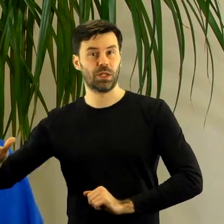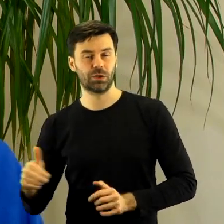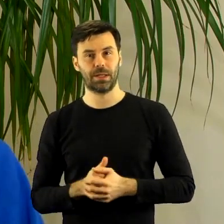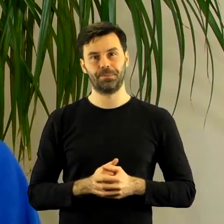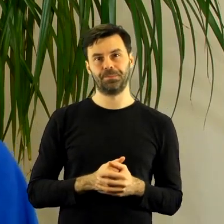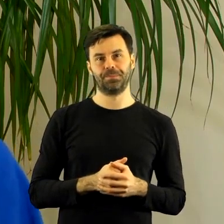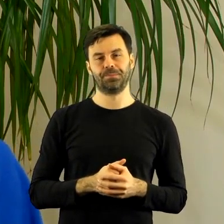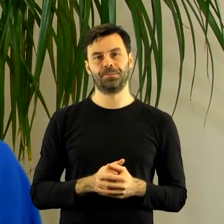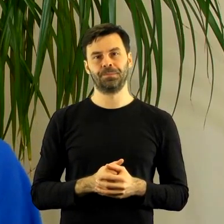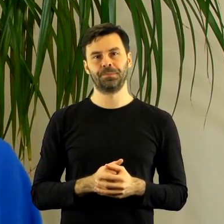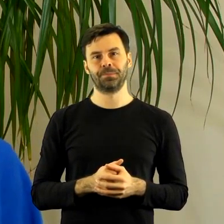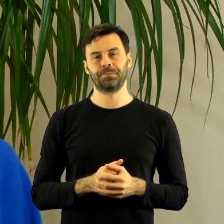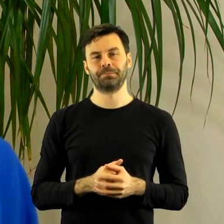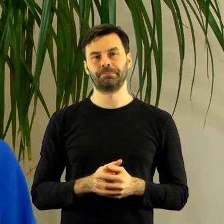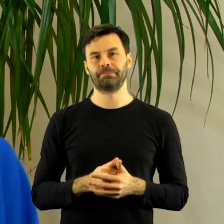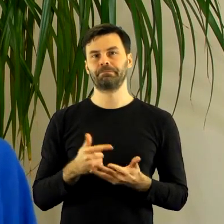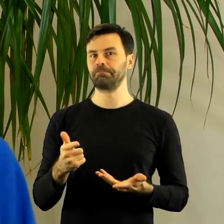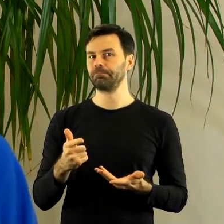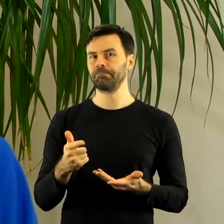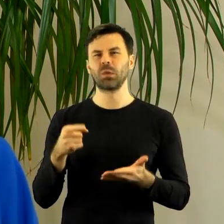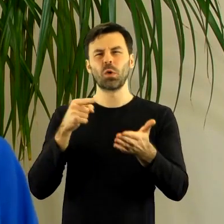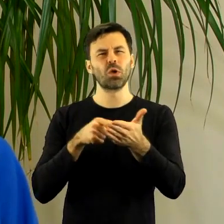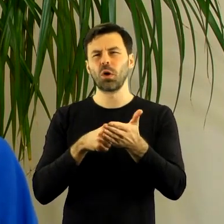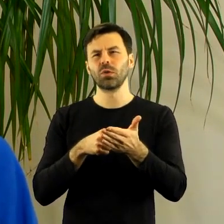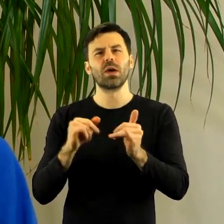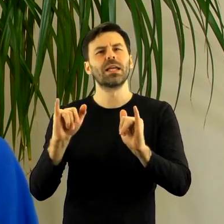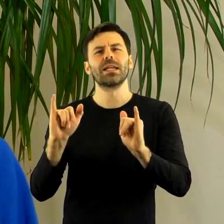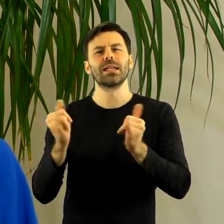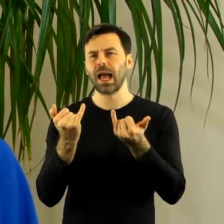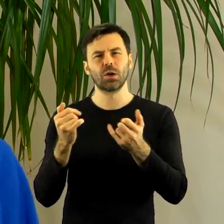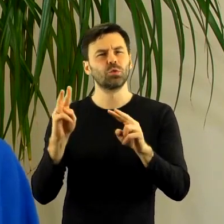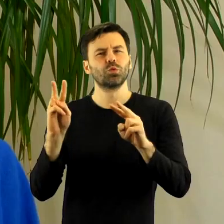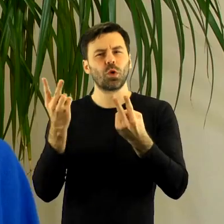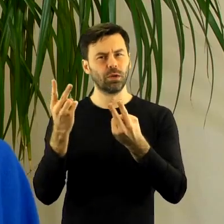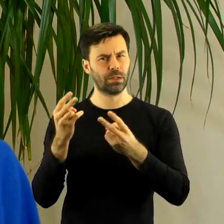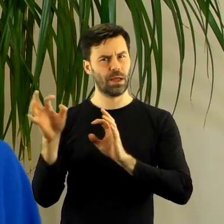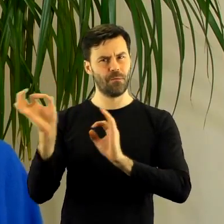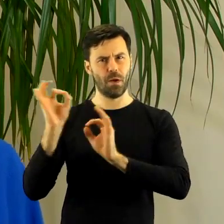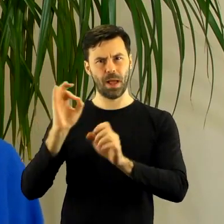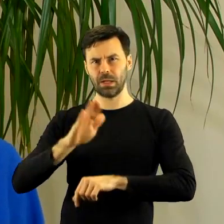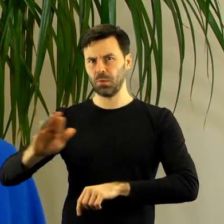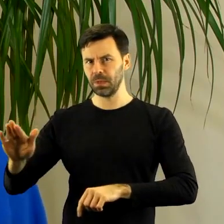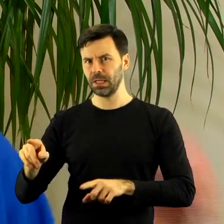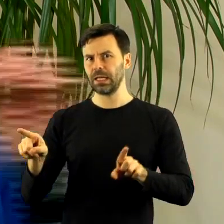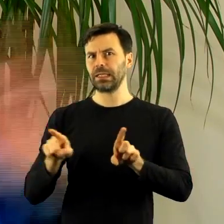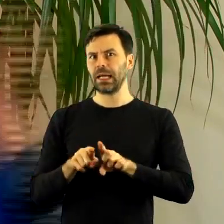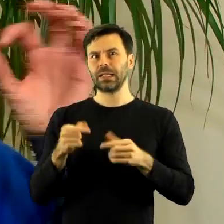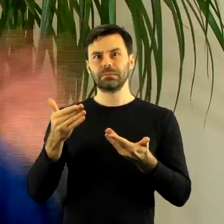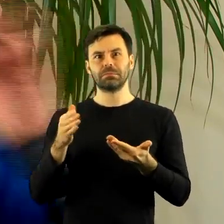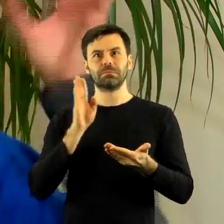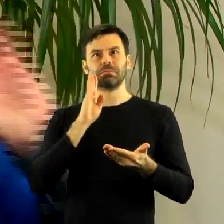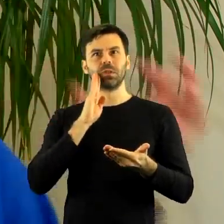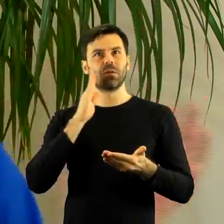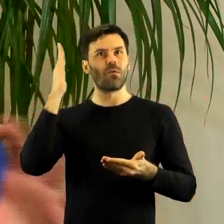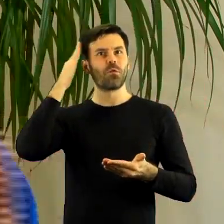i dobre, na ile ta komunikacja, jak ona miałaby wyglądać. Rozmawiając o dostępu na informacji